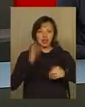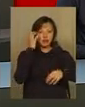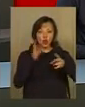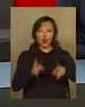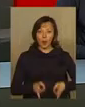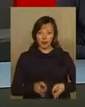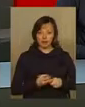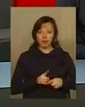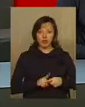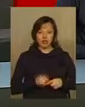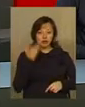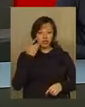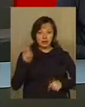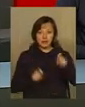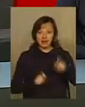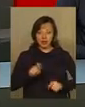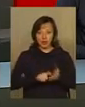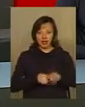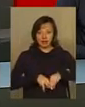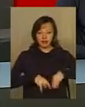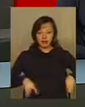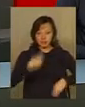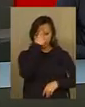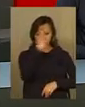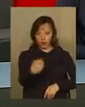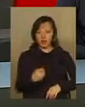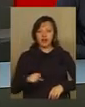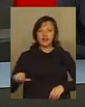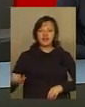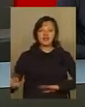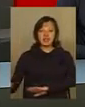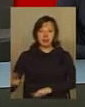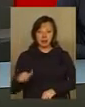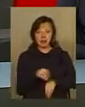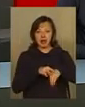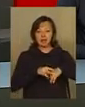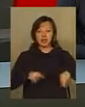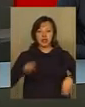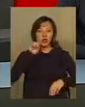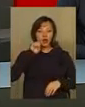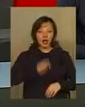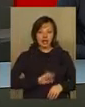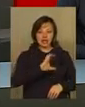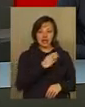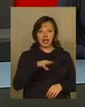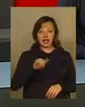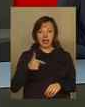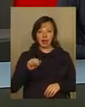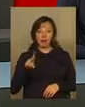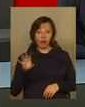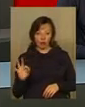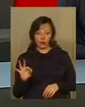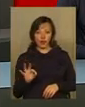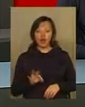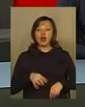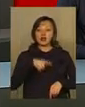-чорнобильців. Про це під час брифінгу в Кабінеті міністрів повідомив віце-прем'єр-міністр України, міністр соціальної політики Сергій Тігібко.